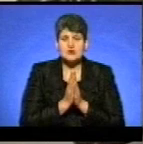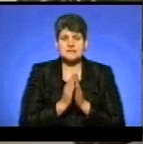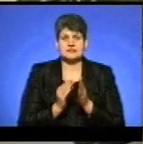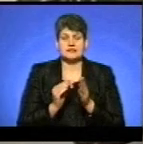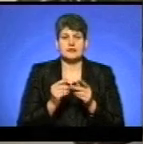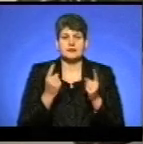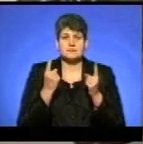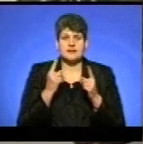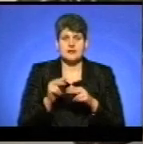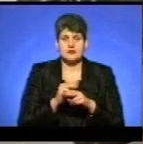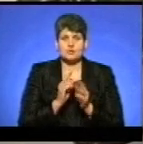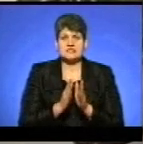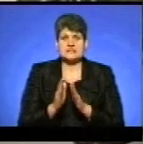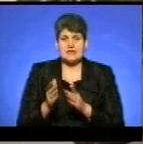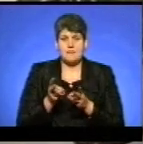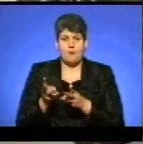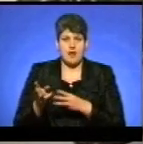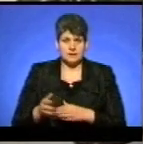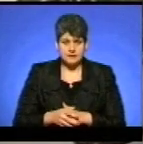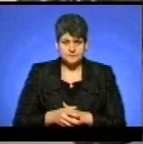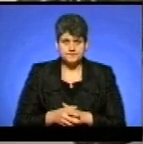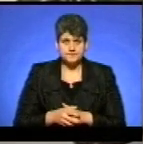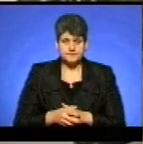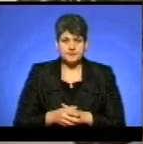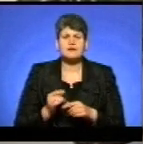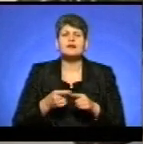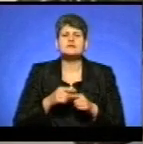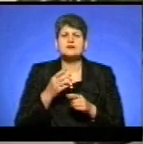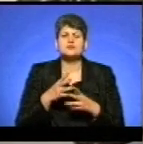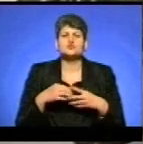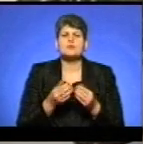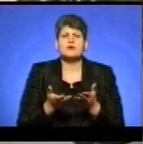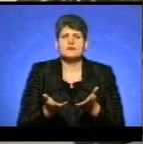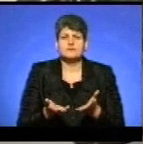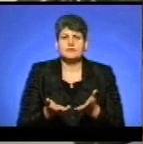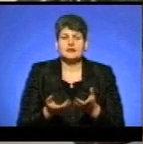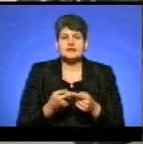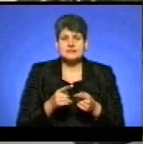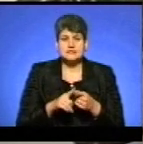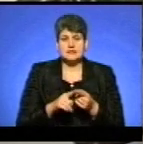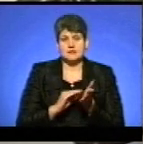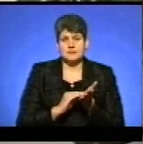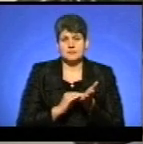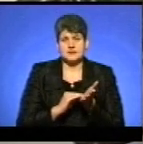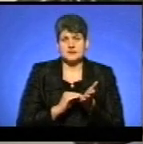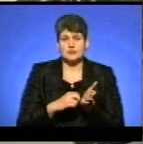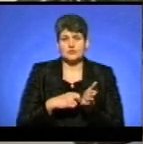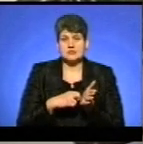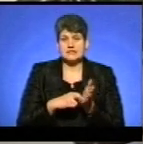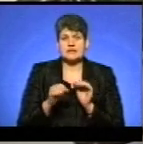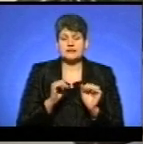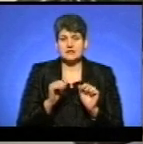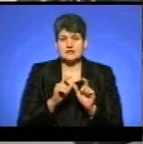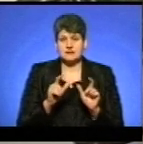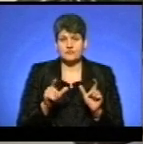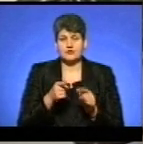капітальний ремонт системи опалення. Це сума, яка прописана у листі керівника